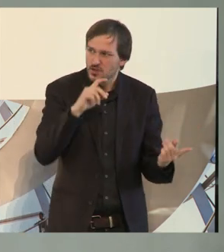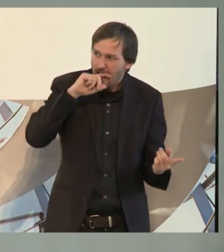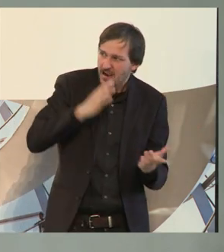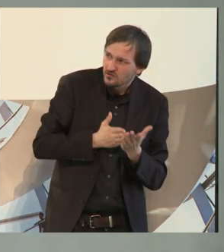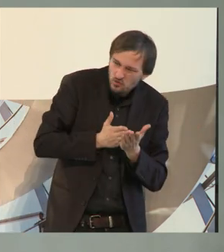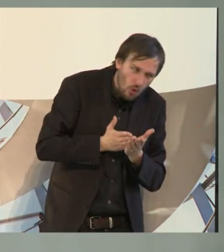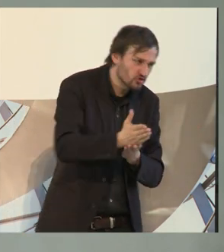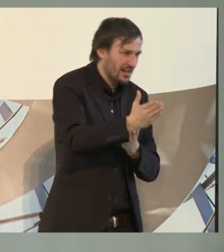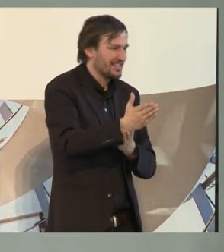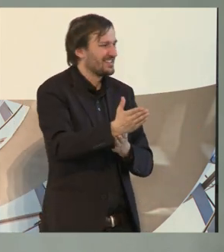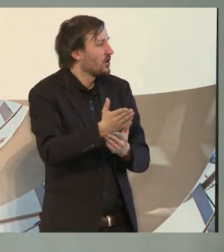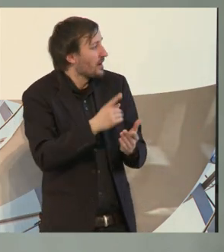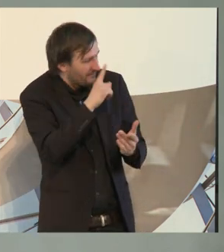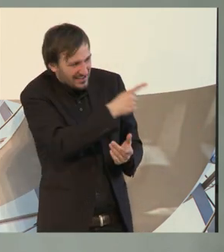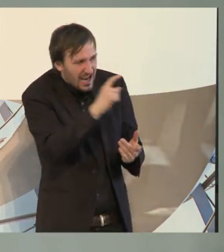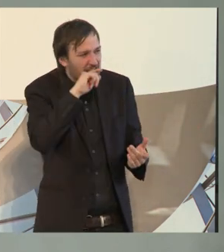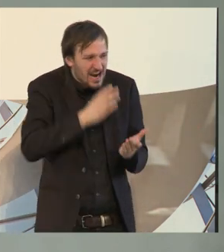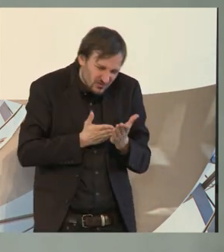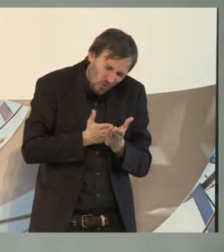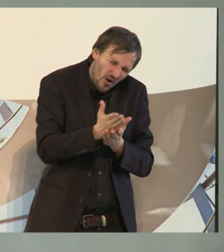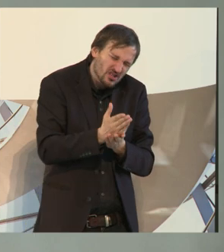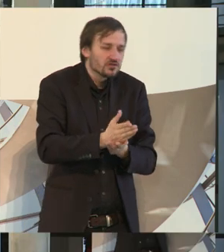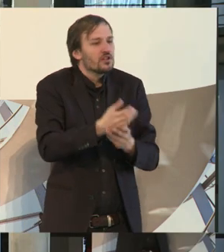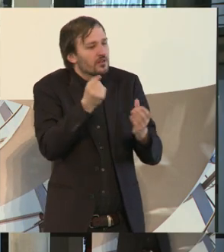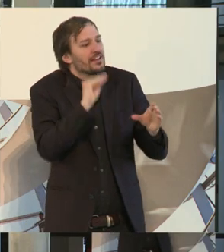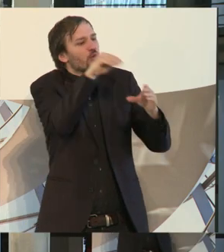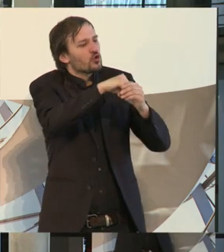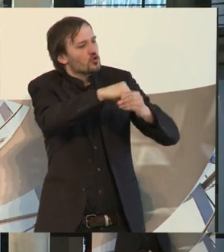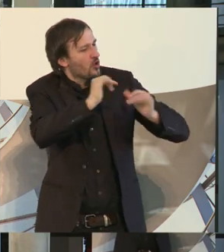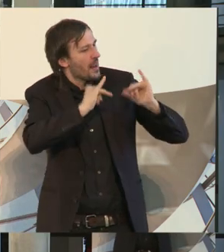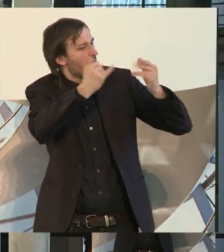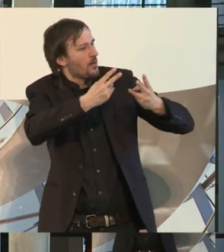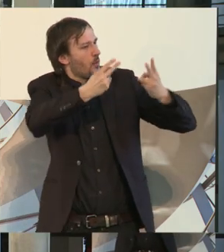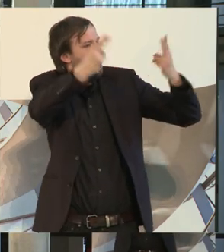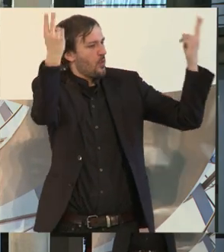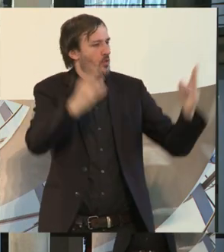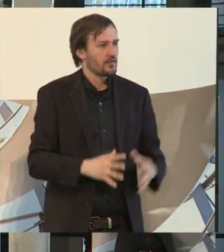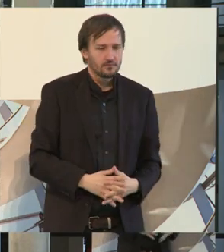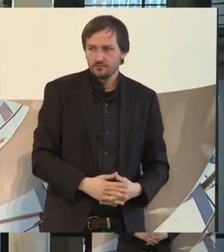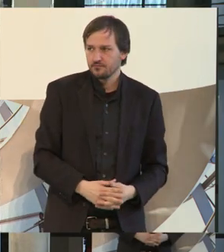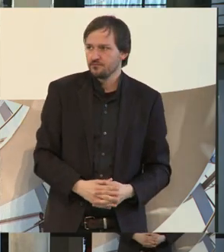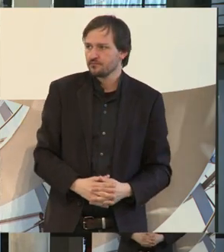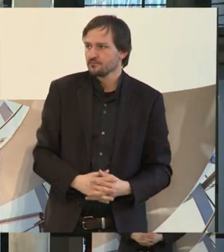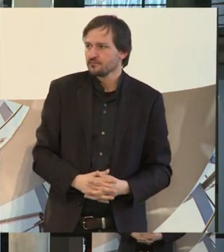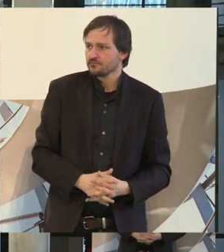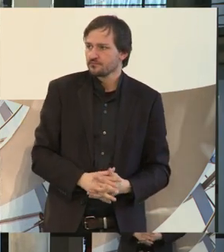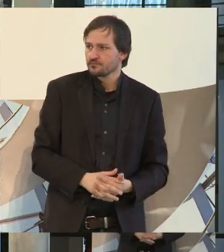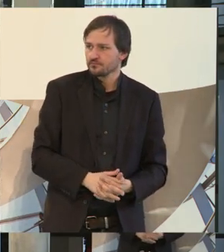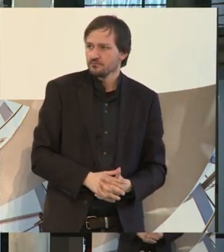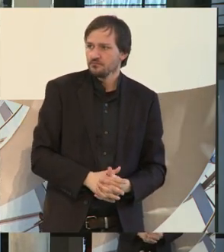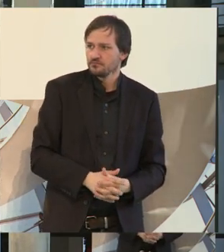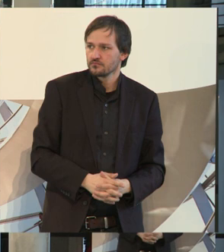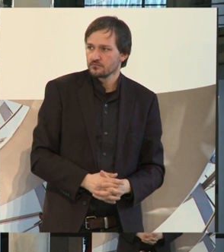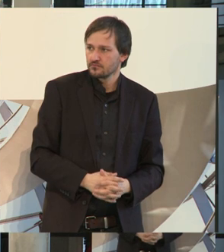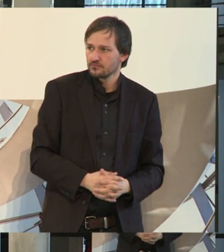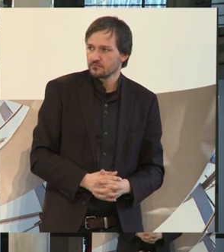Sie mit. So können wir den Inklusionsweg nur gehen. Danke. Dankeschön. Der Herr in der dritten Reihe. Genau.